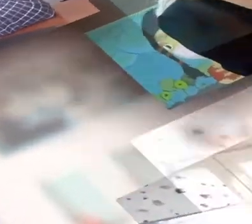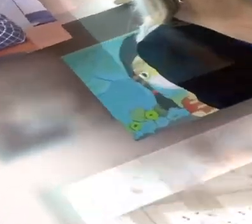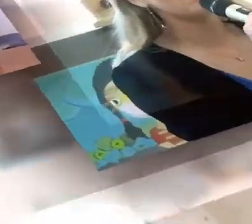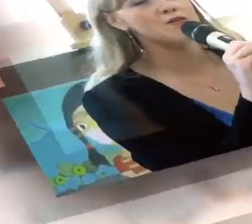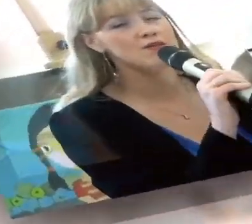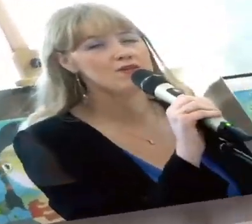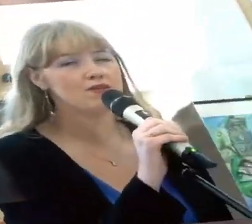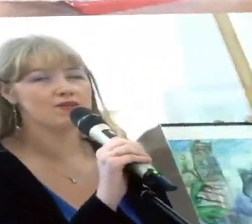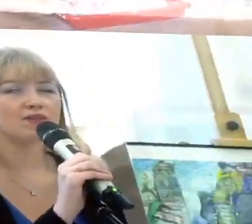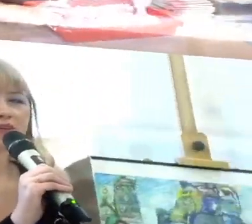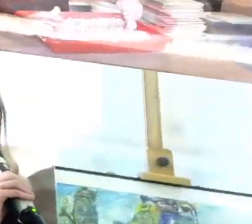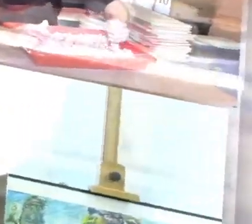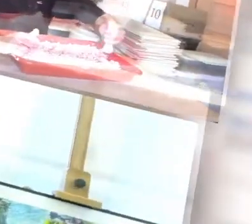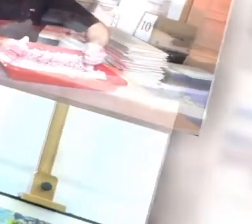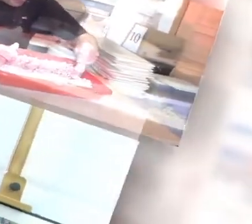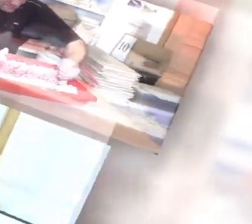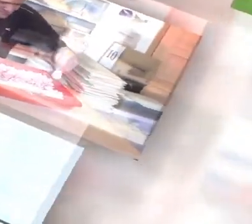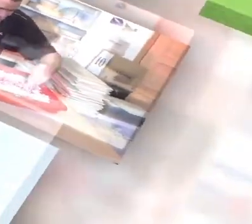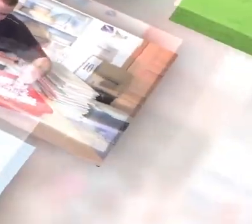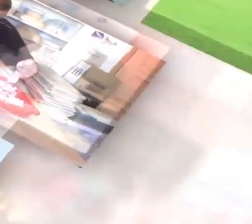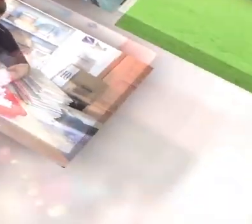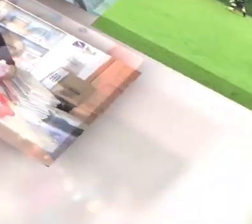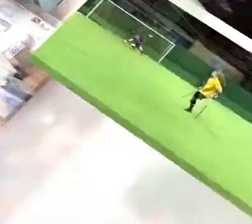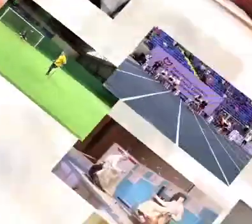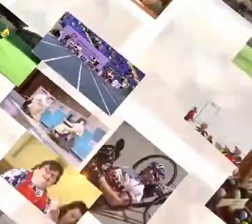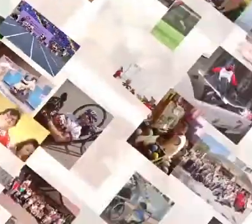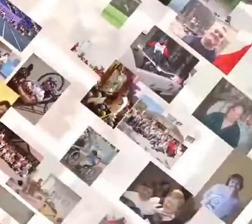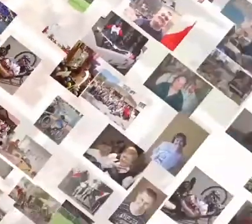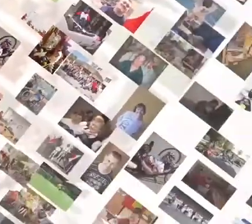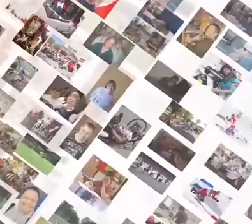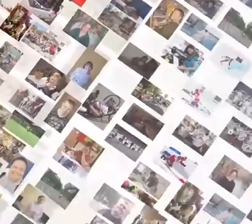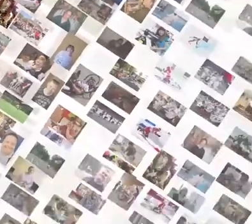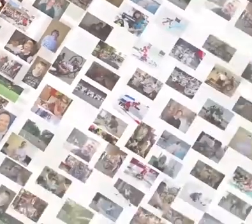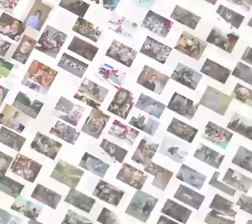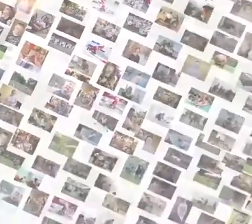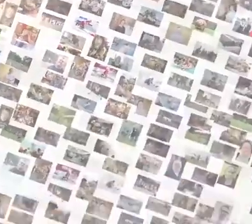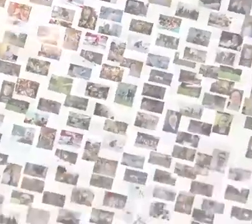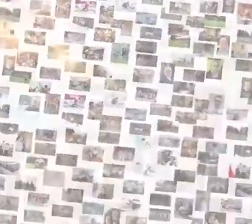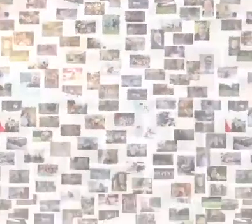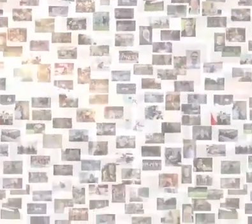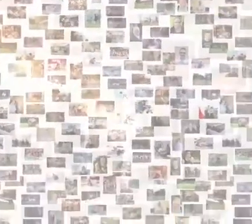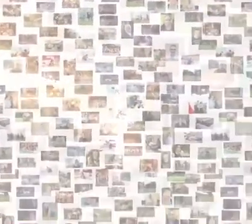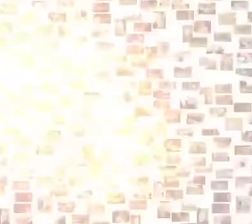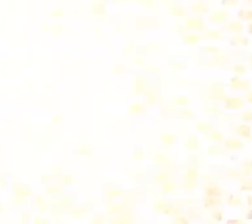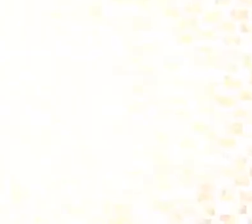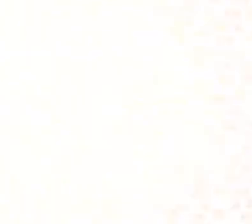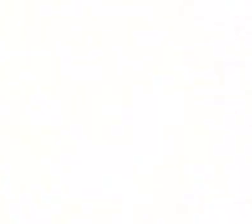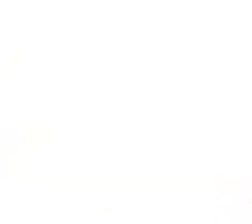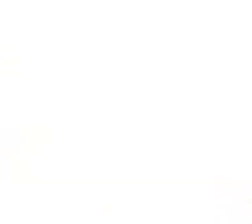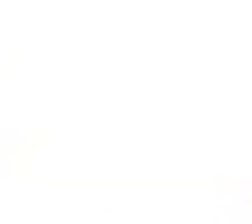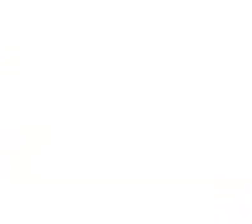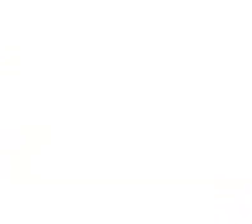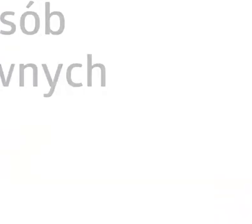Kolarz zdjęć układa się w logo. Narysowany prostymi liniami tulipan, czerwony kwiat z zieloną łodygą. Obok napis Państwowy Fundusz